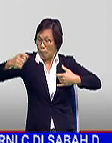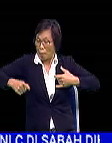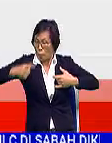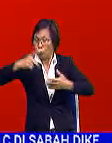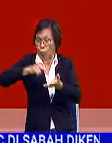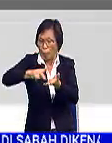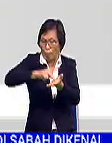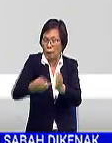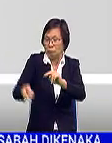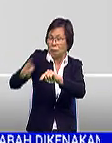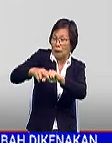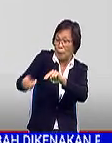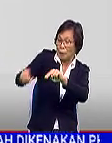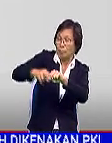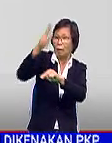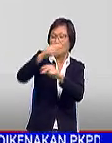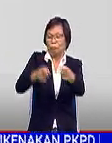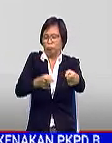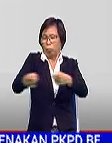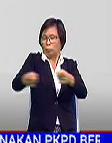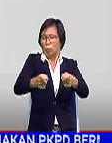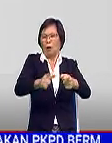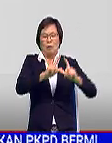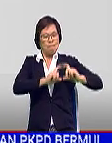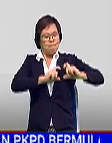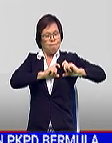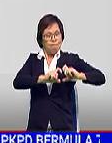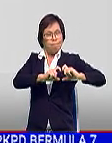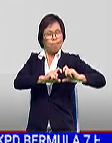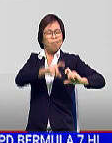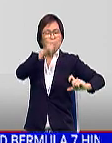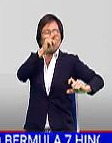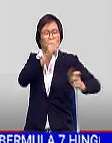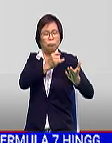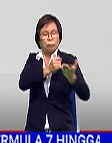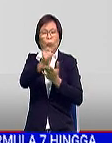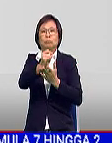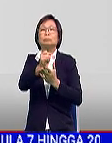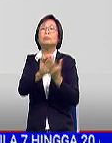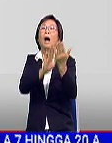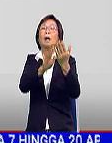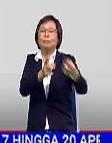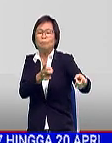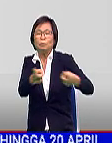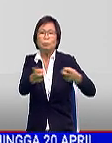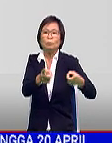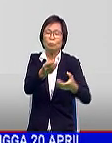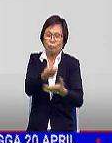bagi perbelanjaan tambahan, kerajaan akan menguruskannya dengan komitmen tegas dan telus terhadap disiplin fiskal.